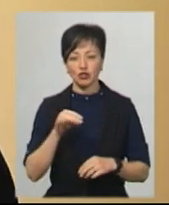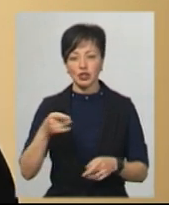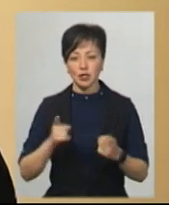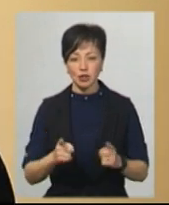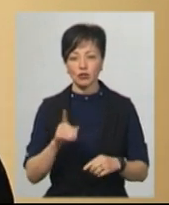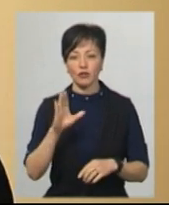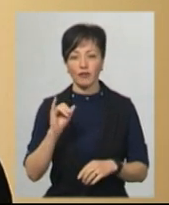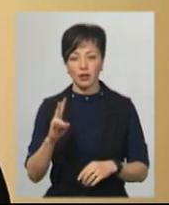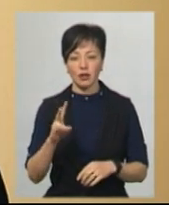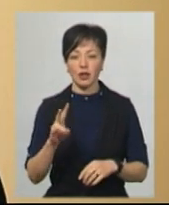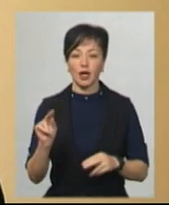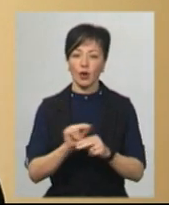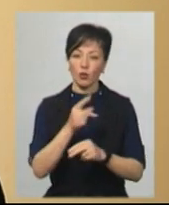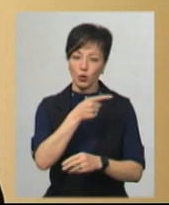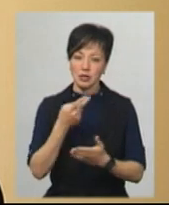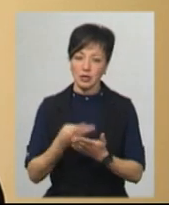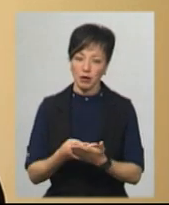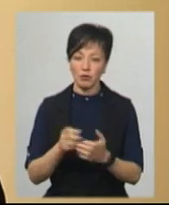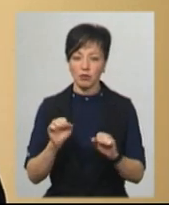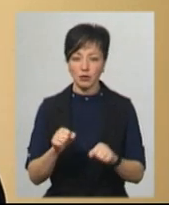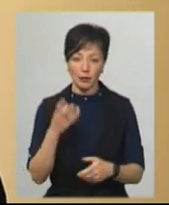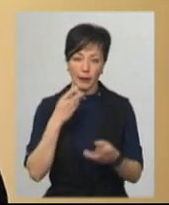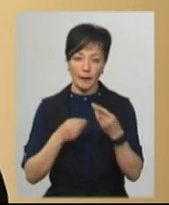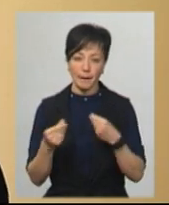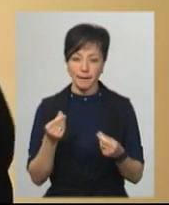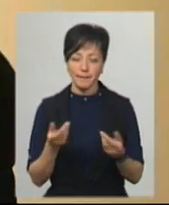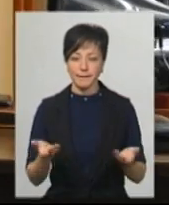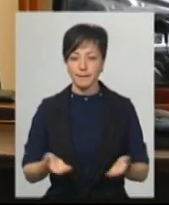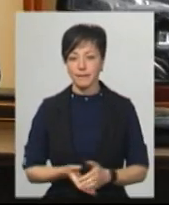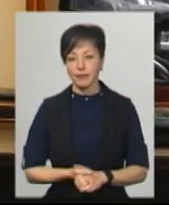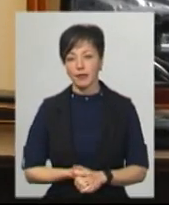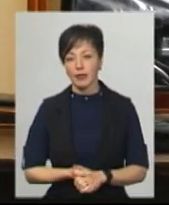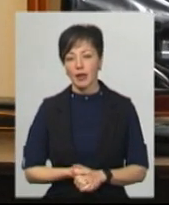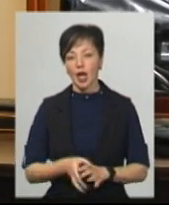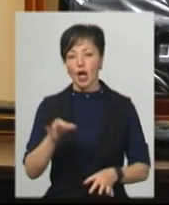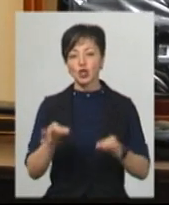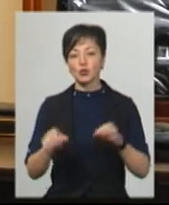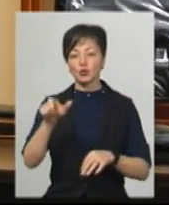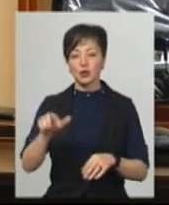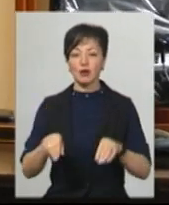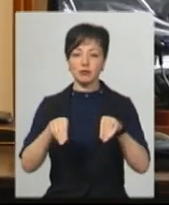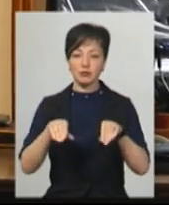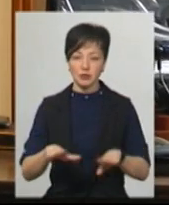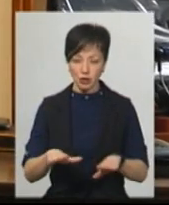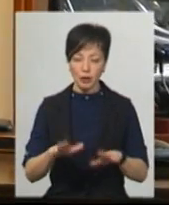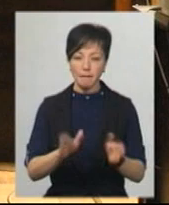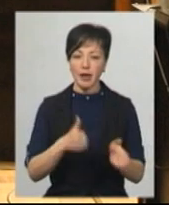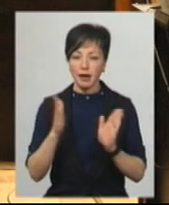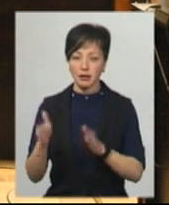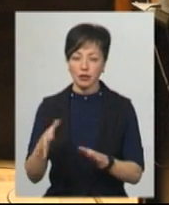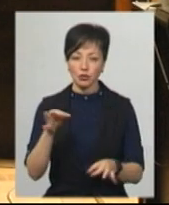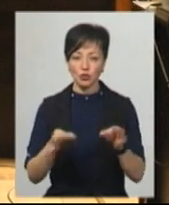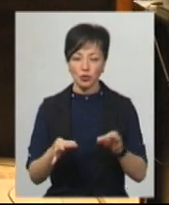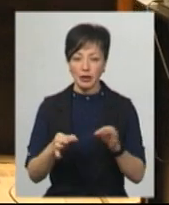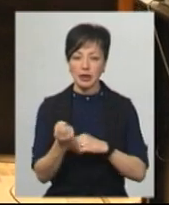Сороченка, указана у закладі, та можливо, його подальшого. Суддя Олександр Трембач ухвалив рішення перенести судове